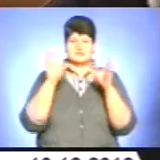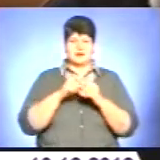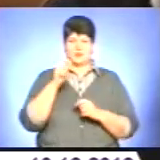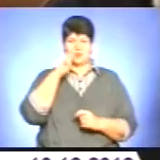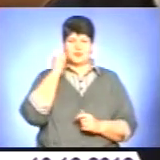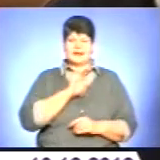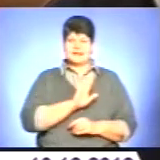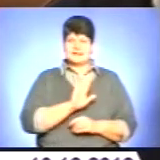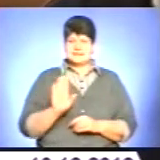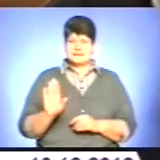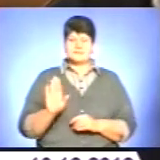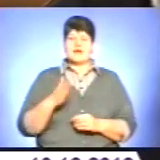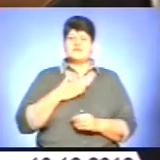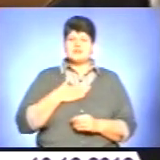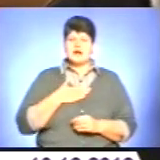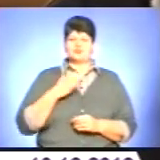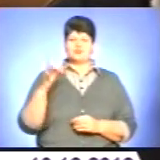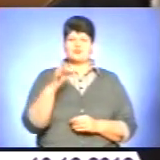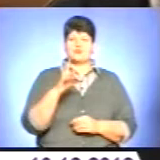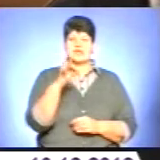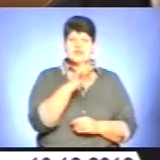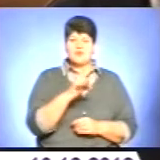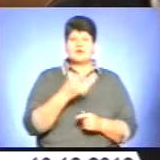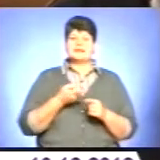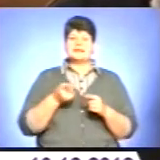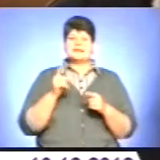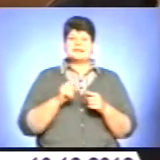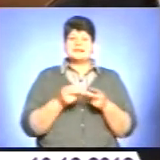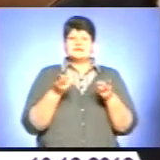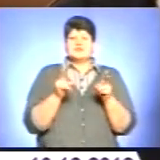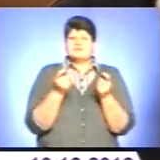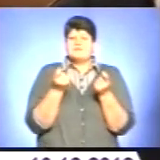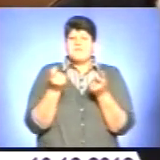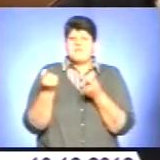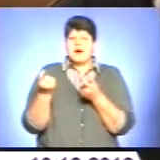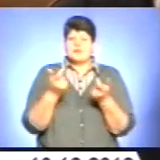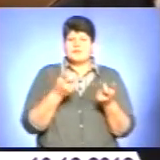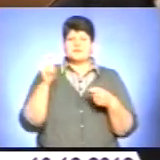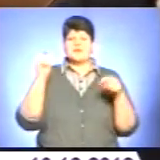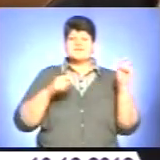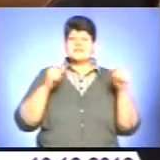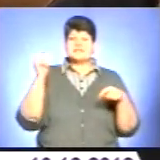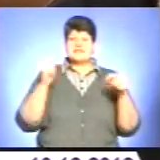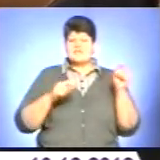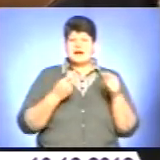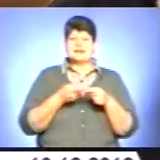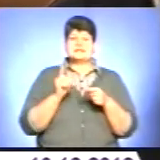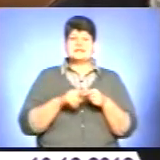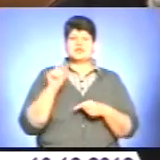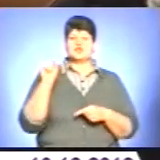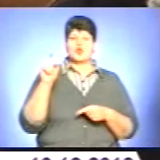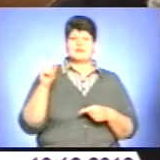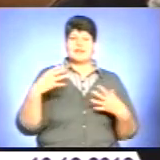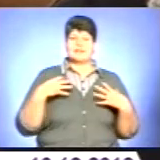в нашому регіоні то це залишилося дуже мало. Фестивалів – це «Золотий